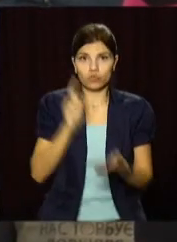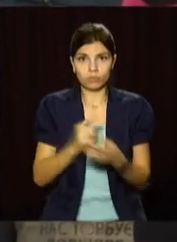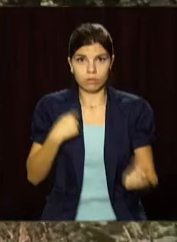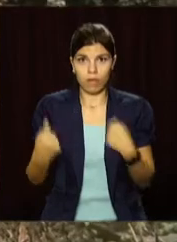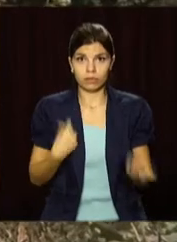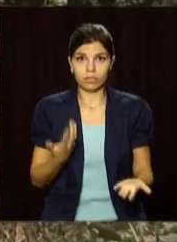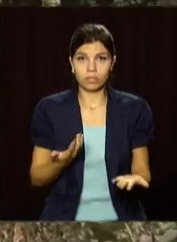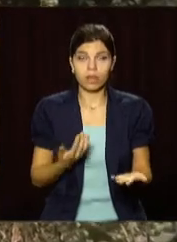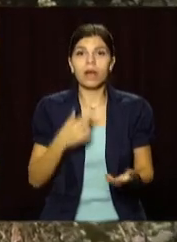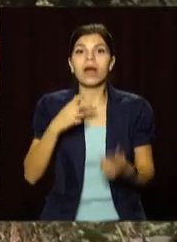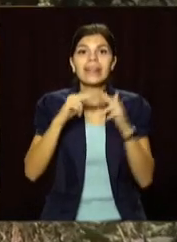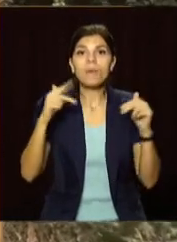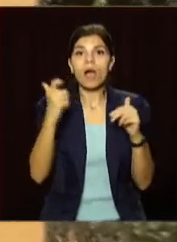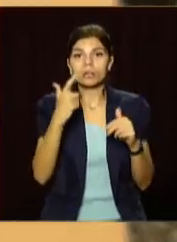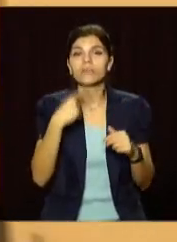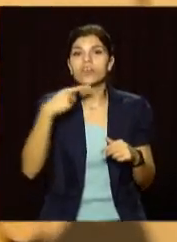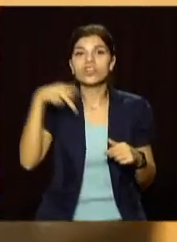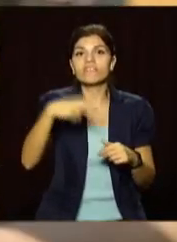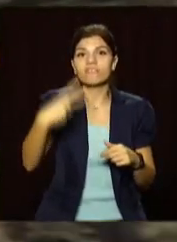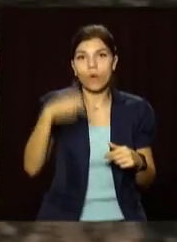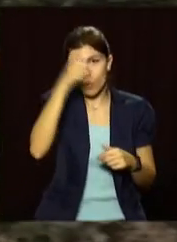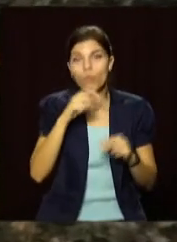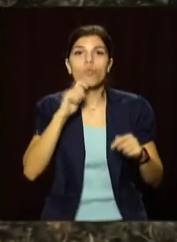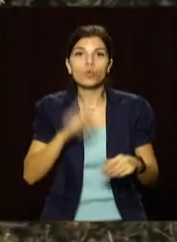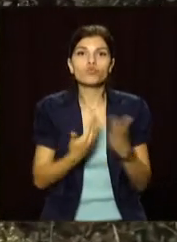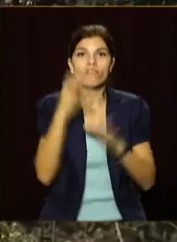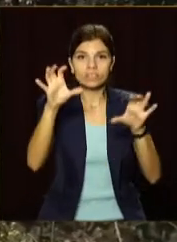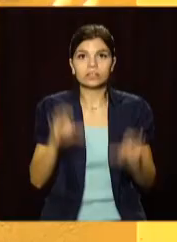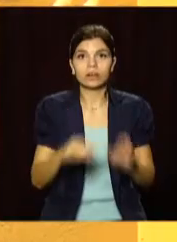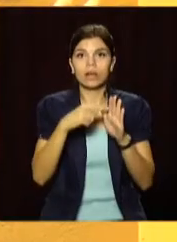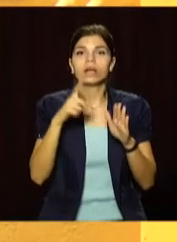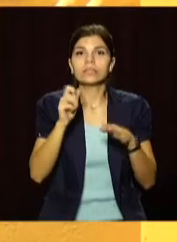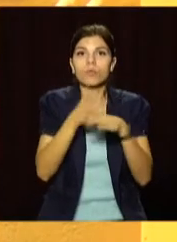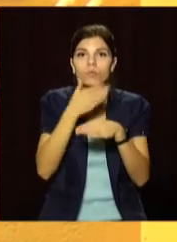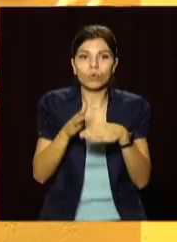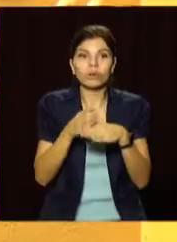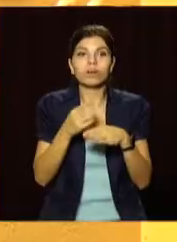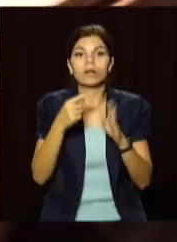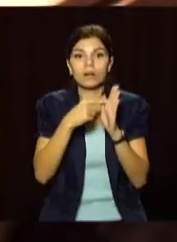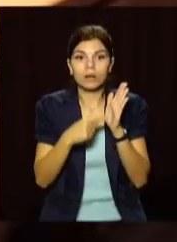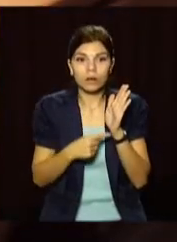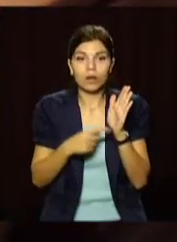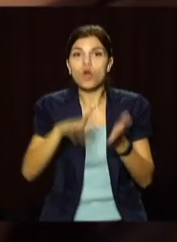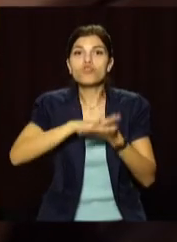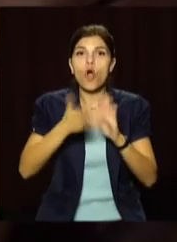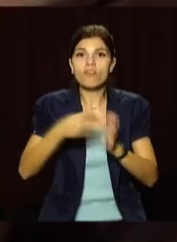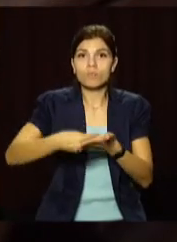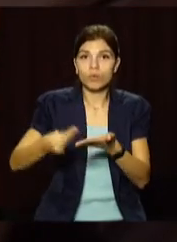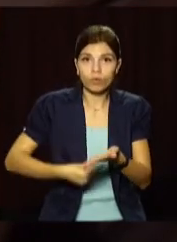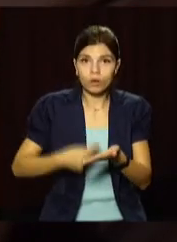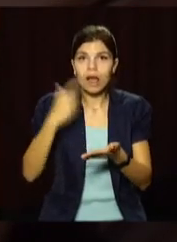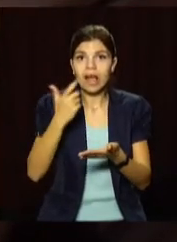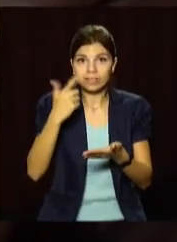У Дніпрогазі пояснили, з 2020 року в Україні діє закон про розподіл ринку. Споживач оформлює договори з